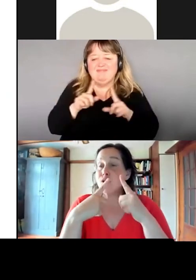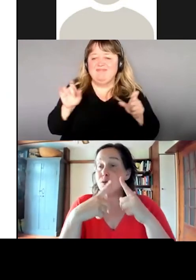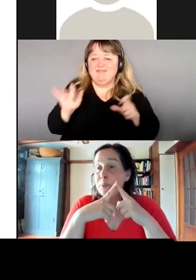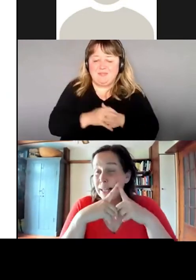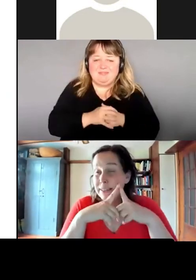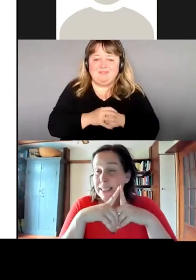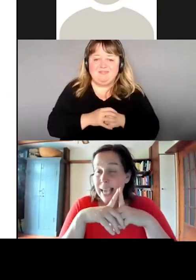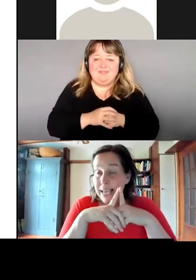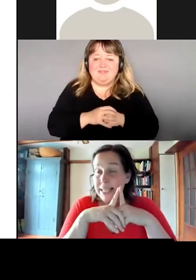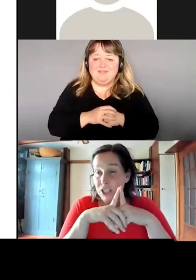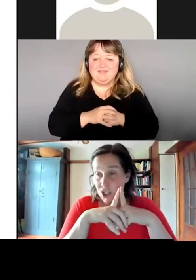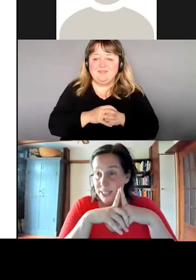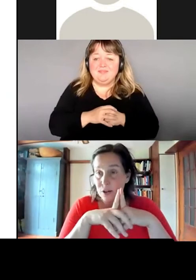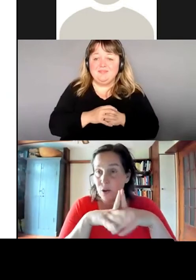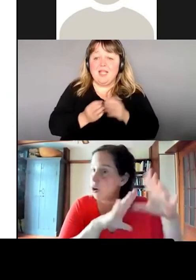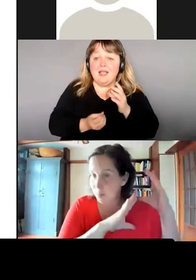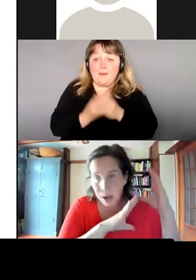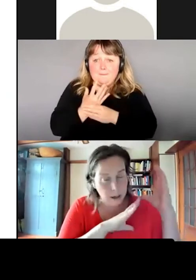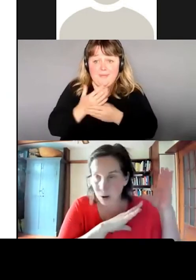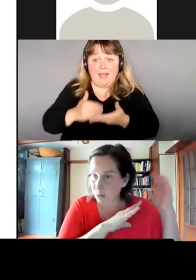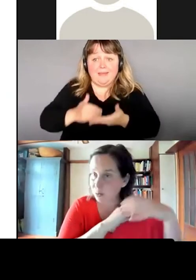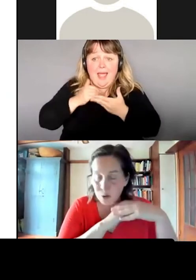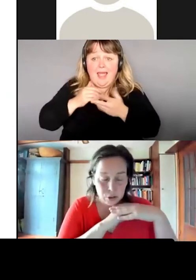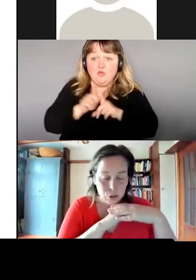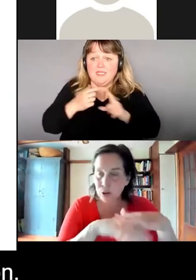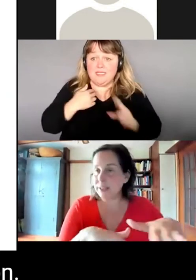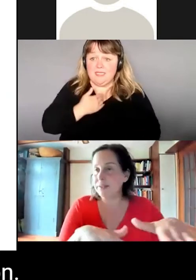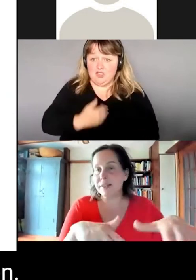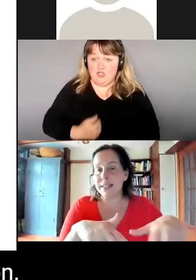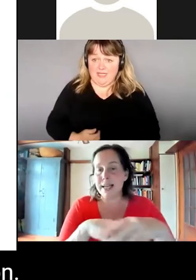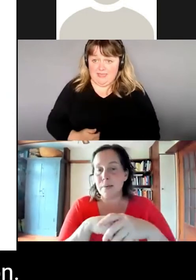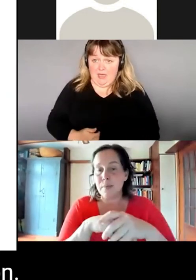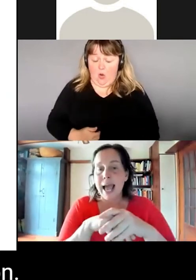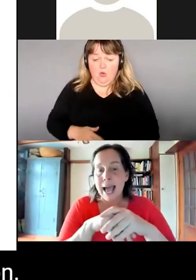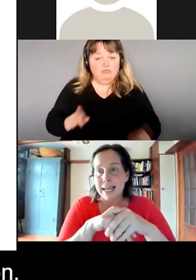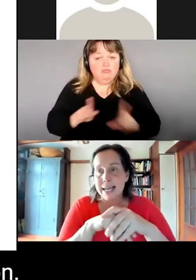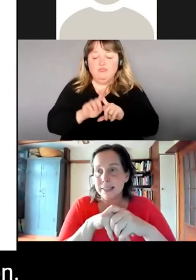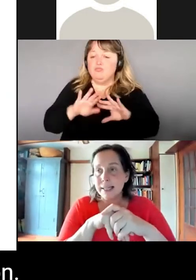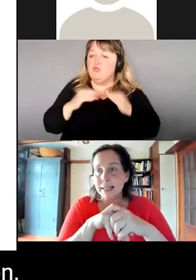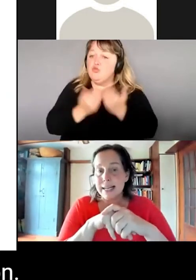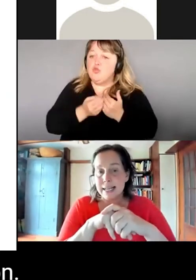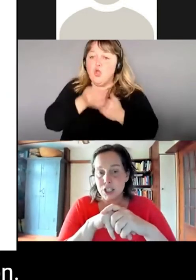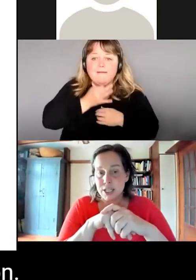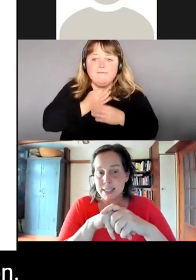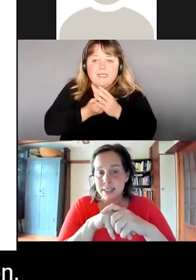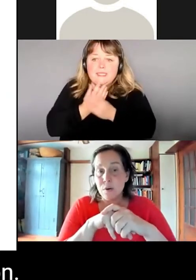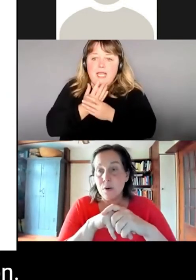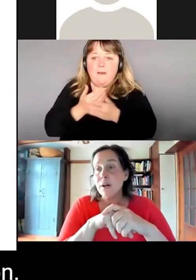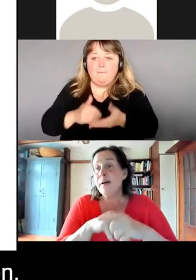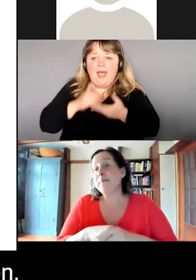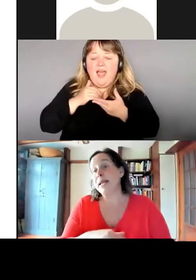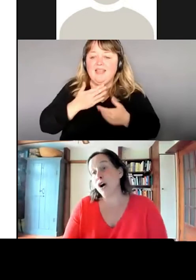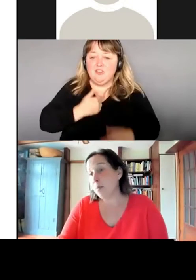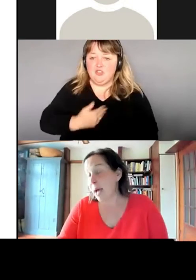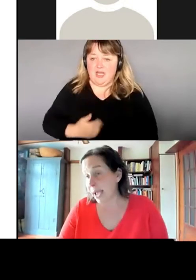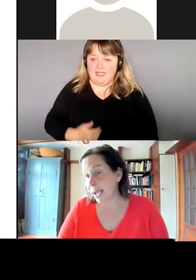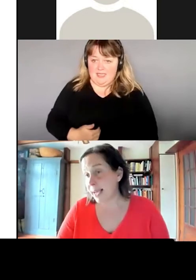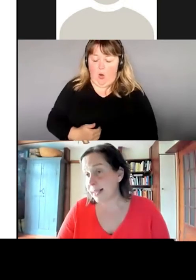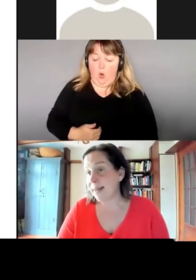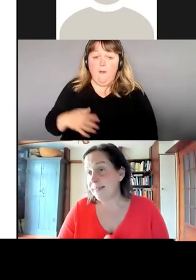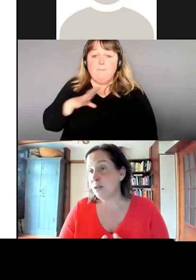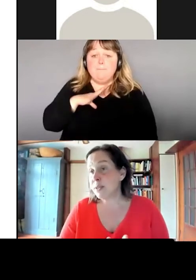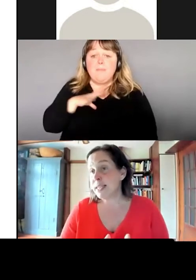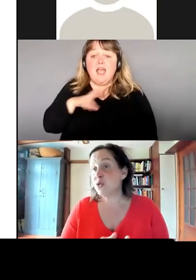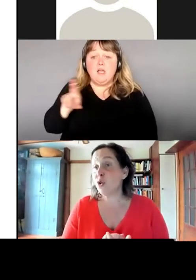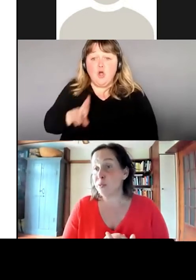C'est une plante qui aide la digestion comme, encore une fois, toutes les fines herbes aident la digestion, mais le romarin